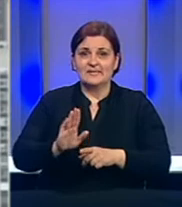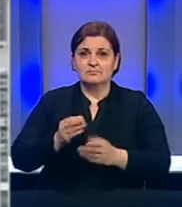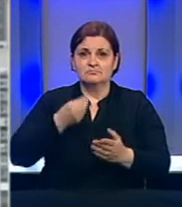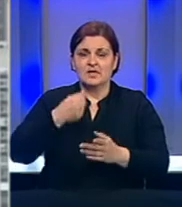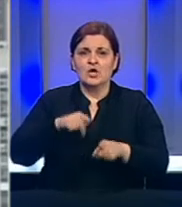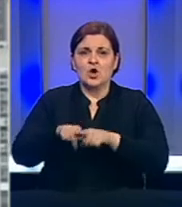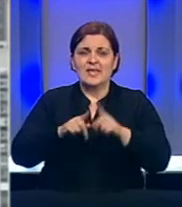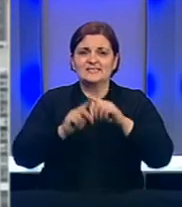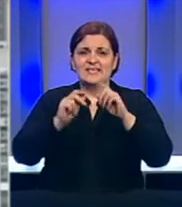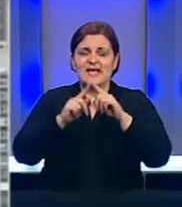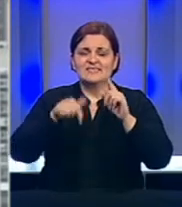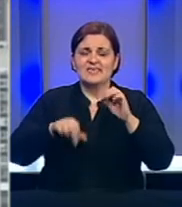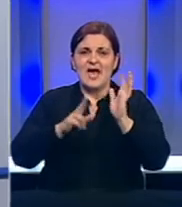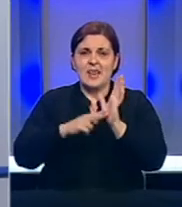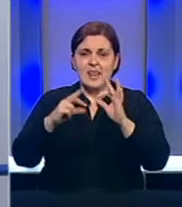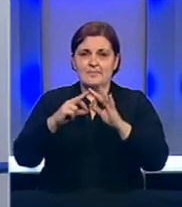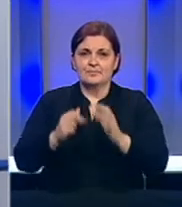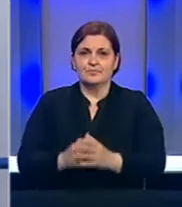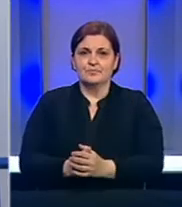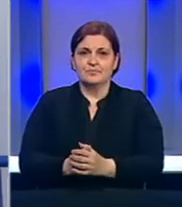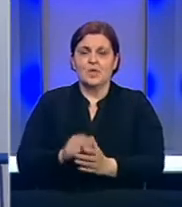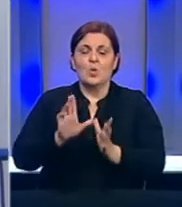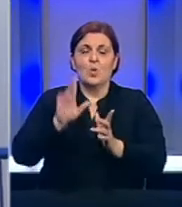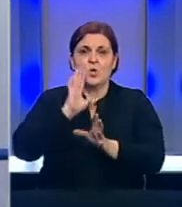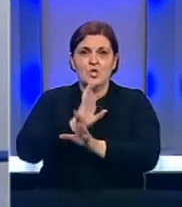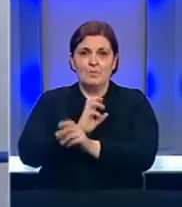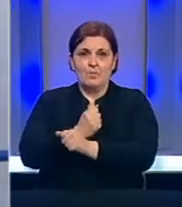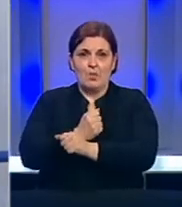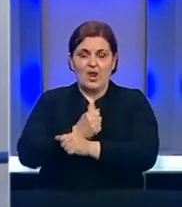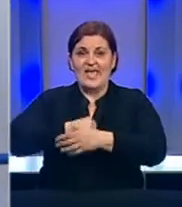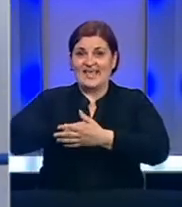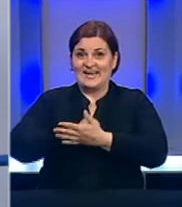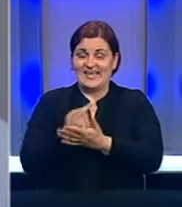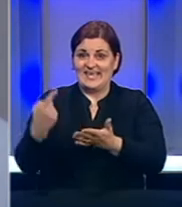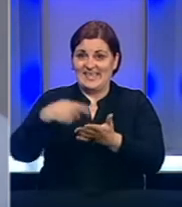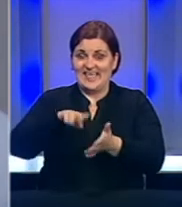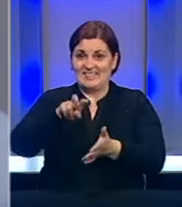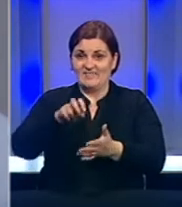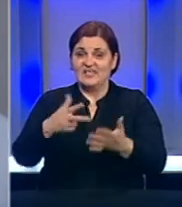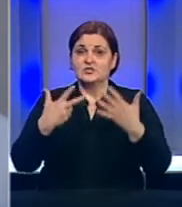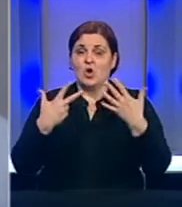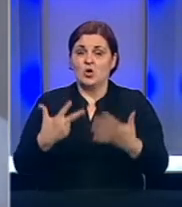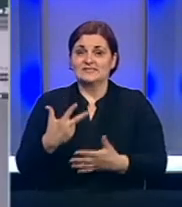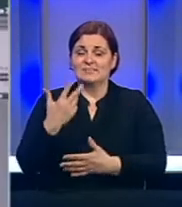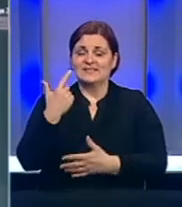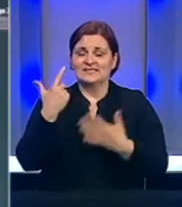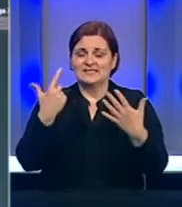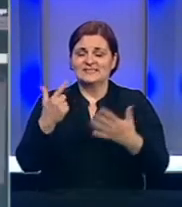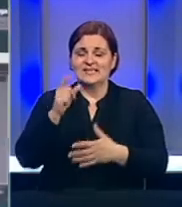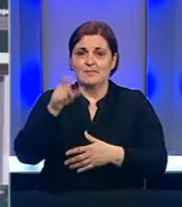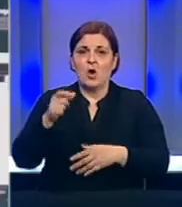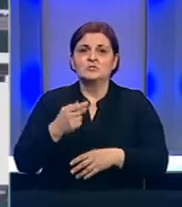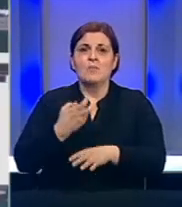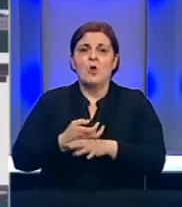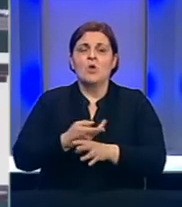Tatjani Rokvić. U BiH je registrovano 1287 oboljelih od